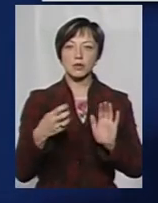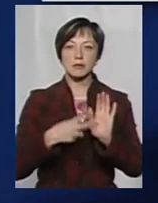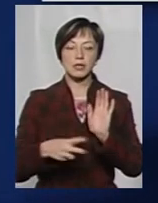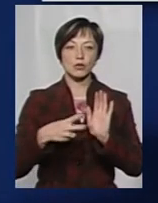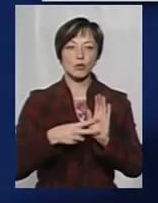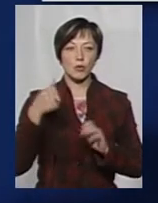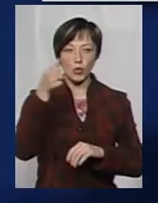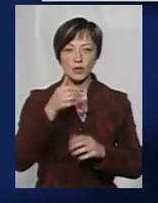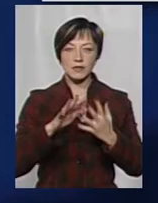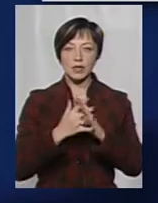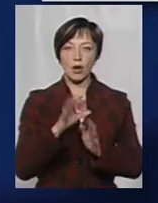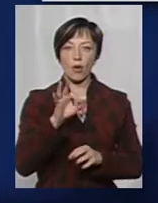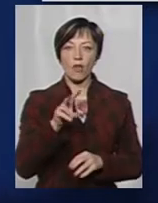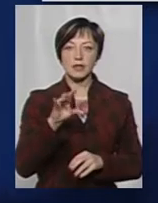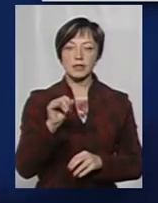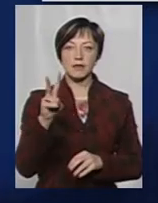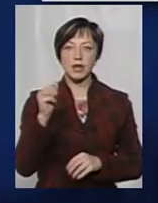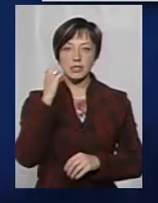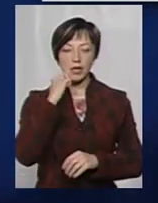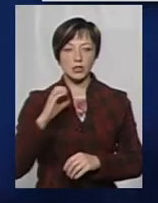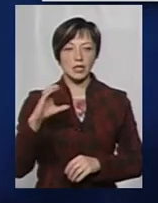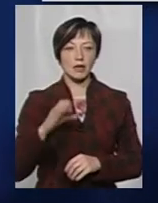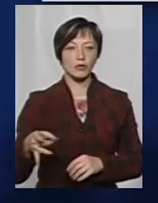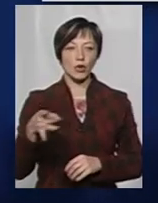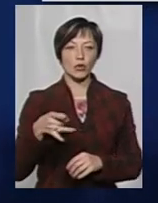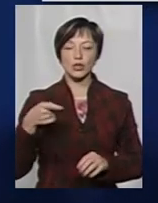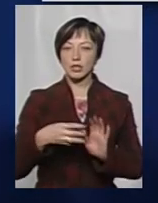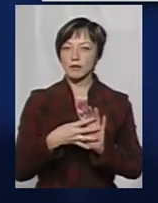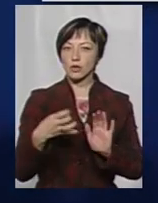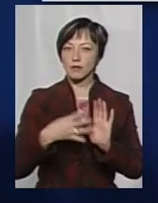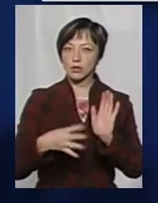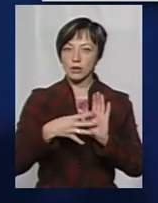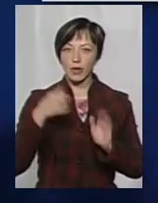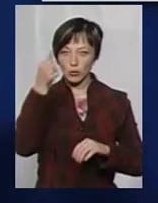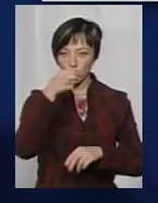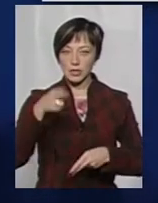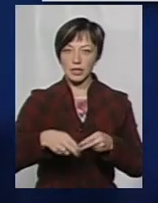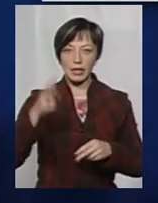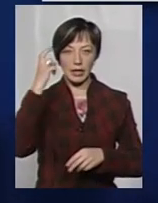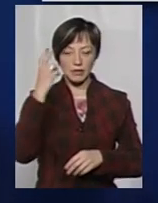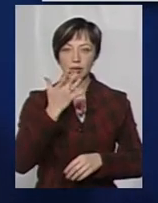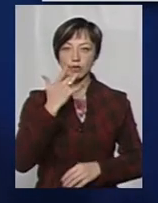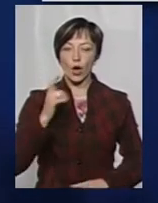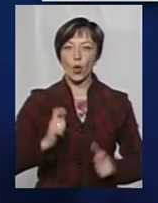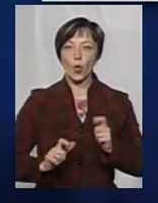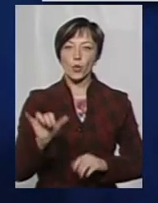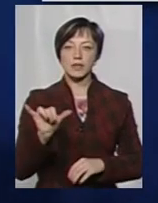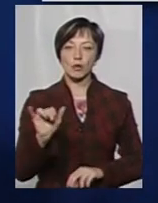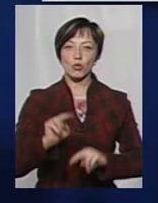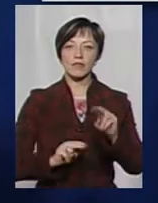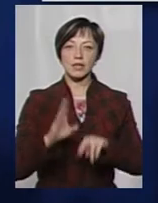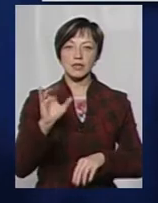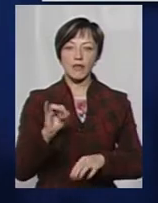році у селі Олексіївка Старосинявського району. У 1999 році закінчив Київський національний університет